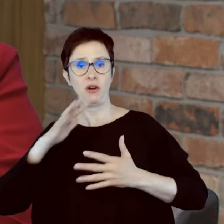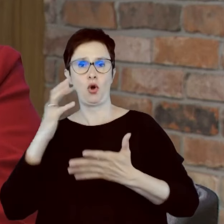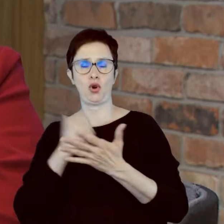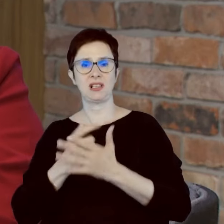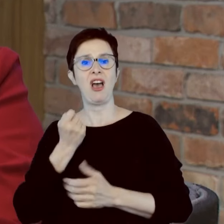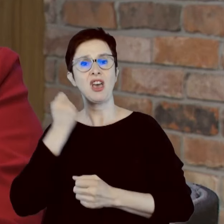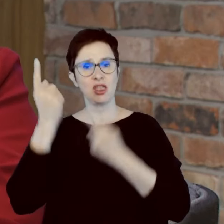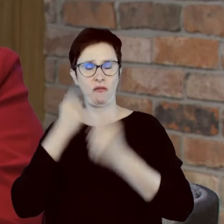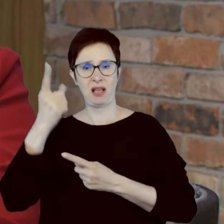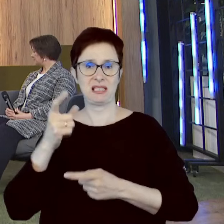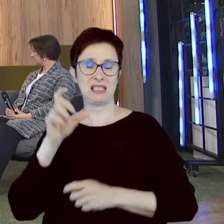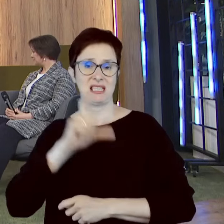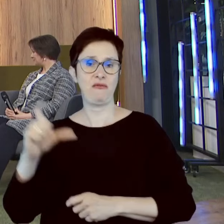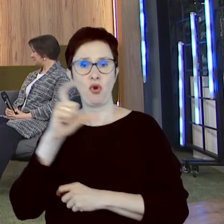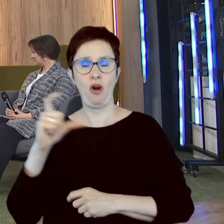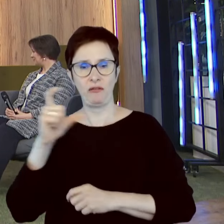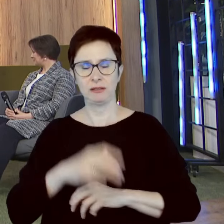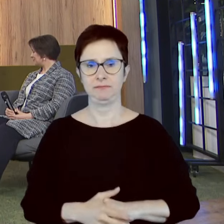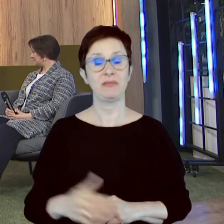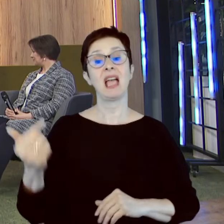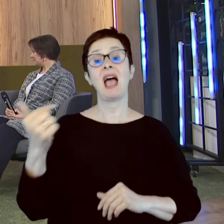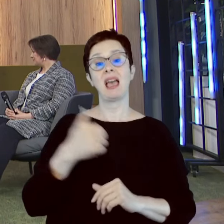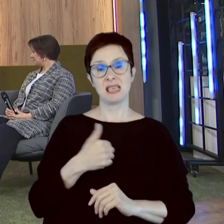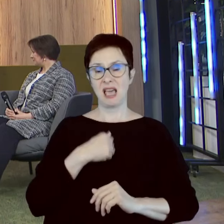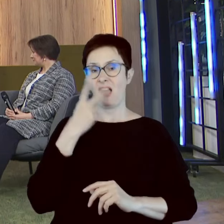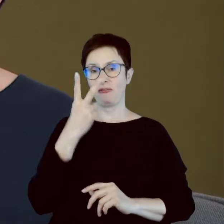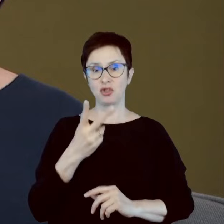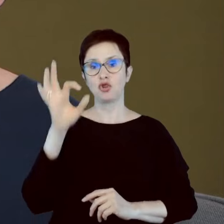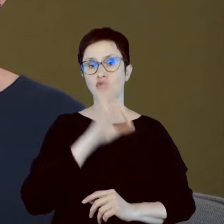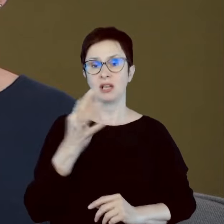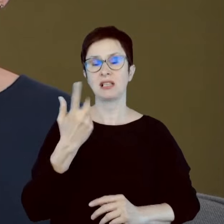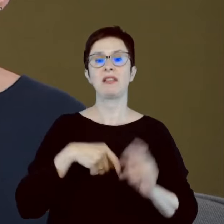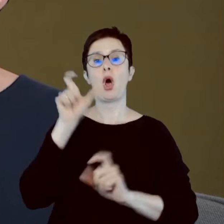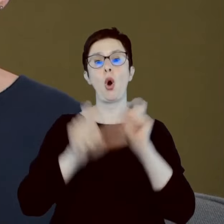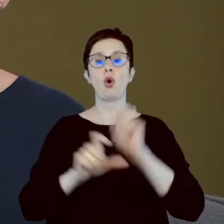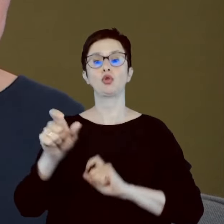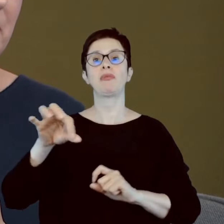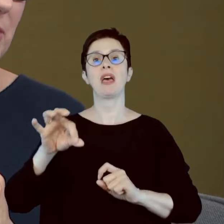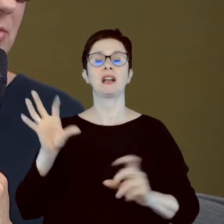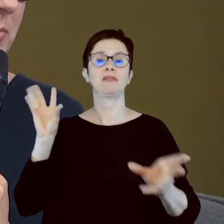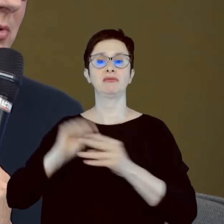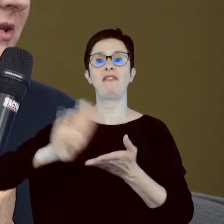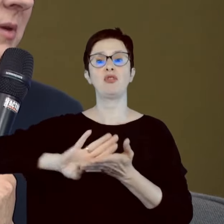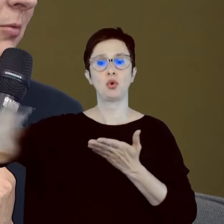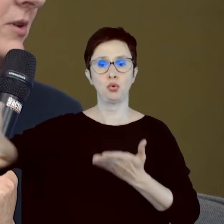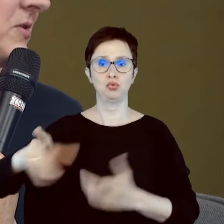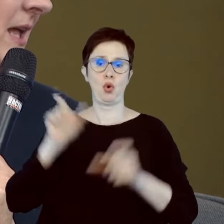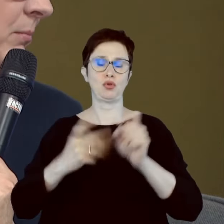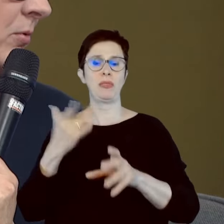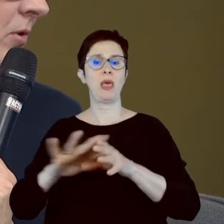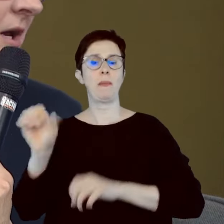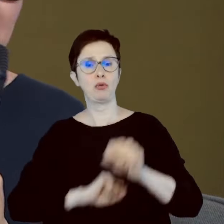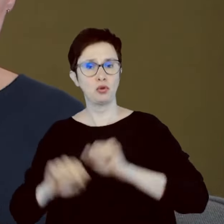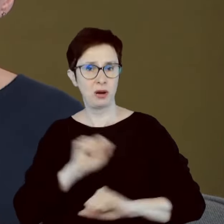A ja z kolei widzę też wielką szansę dla osób do tej pory wykluczonych, osób z niepełnosprawnościami, osób, które nie miały